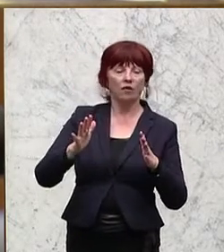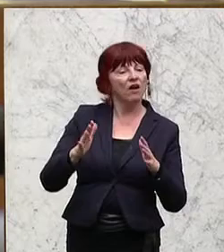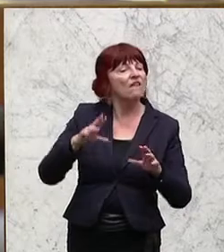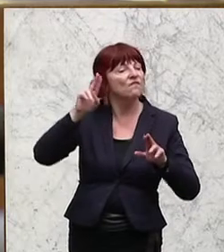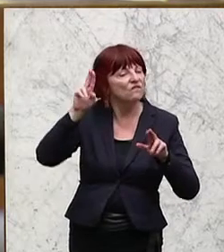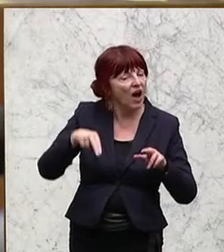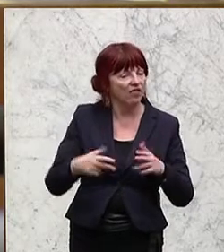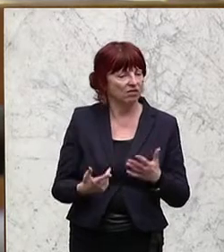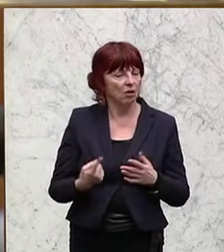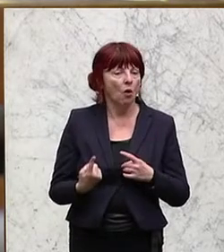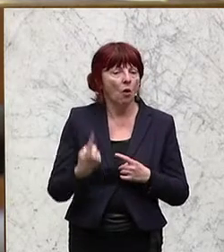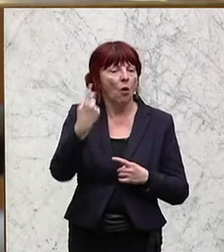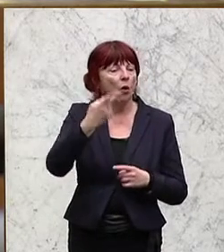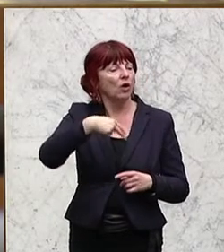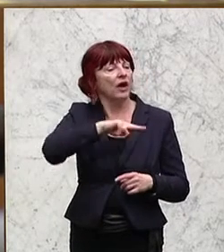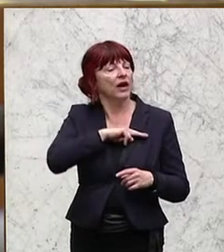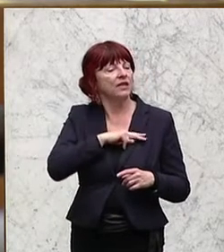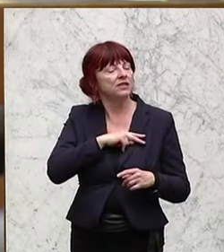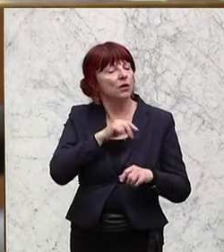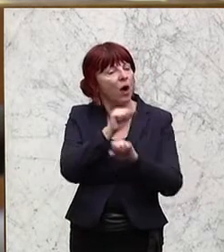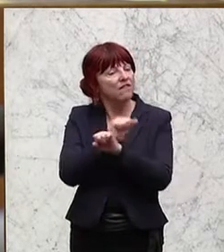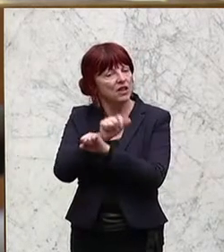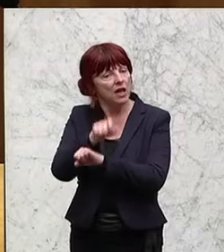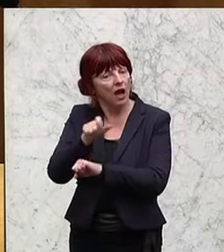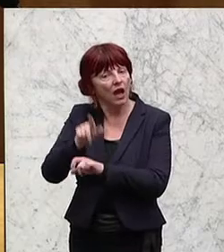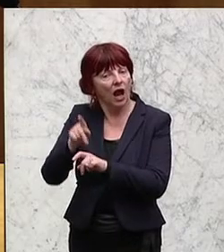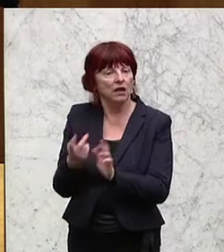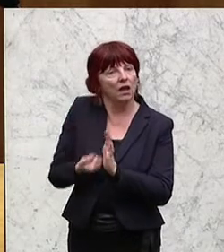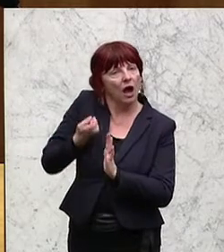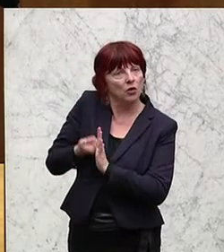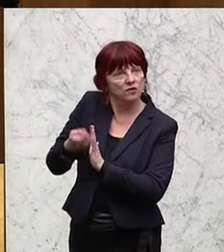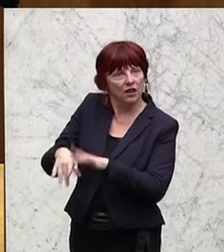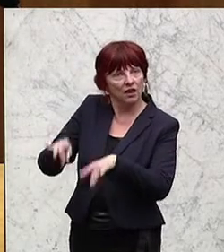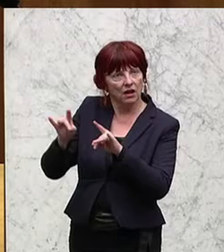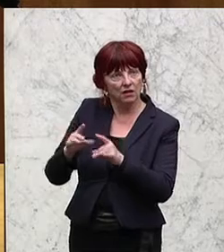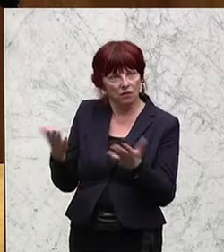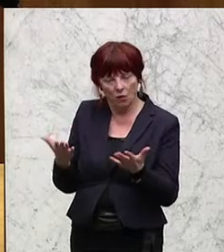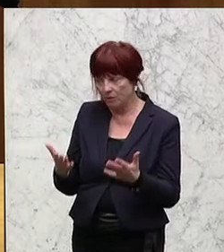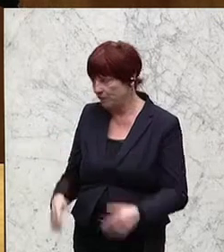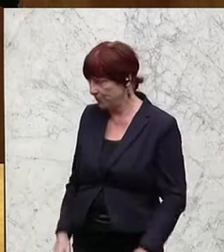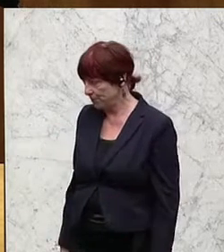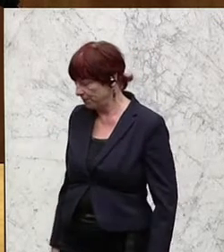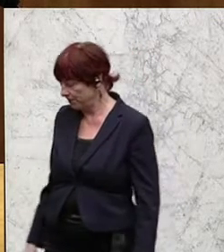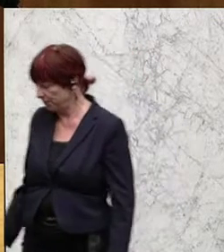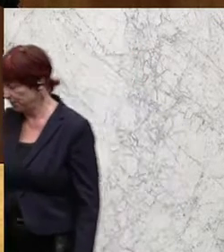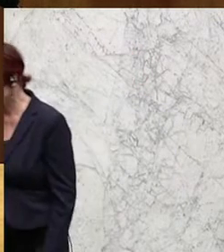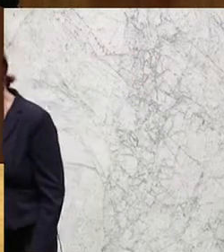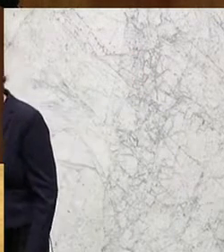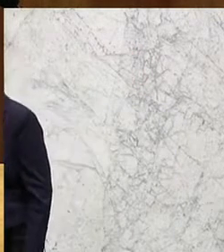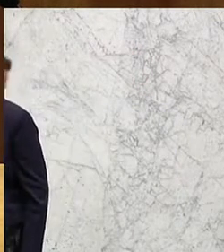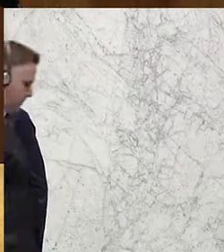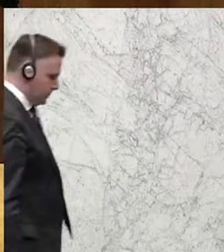Hochrisiko-Häftlinge herausgefiltert werden können. Herr Bundesminister. Herr Abgeordneter, der Begriff